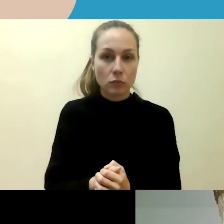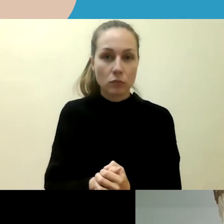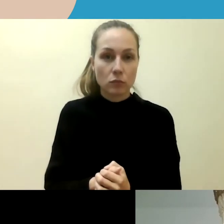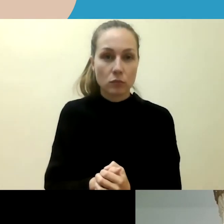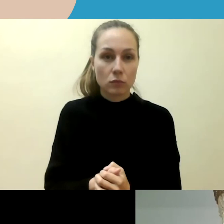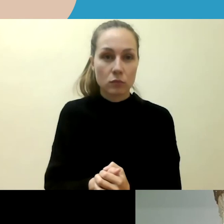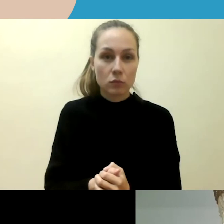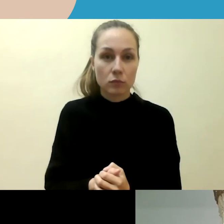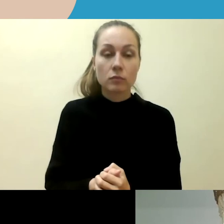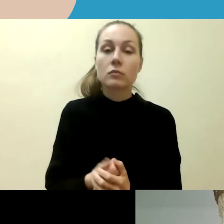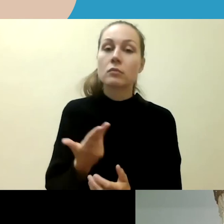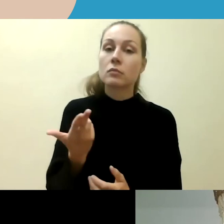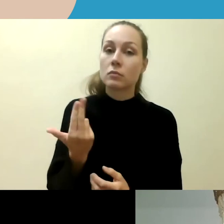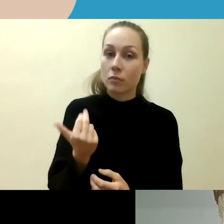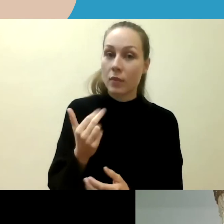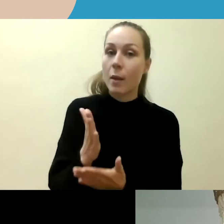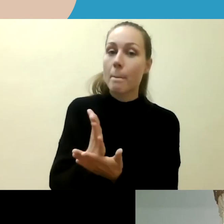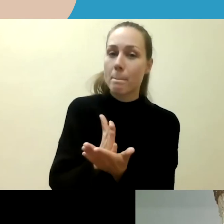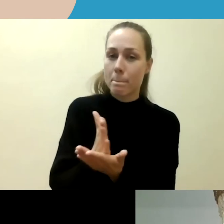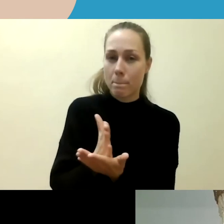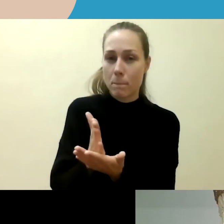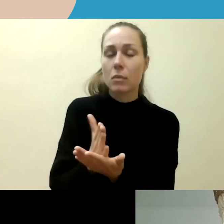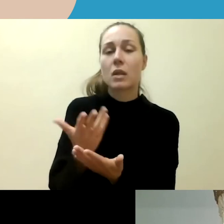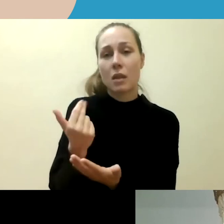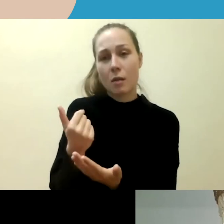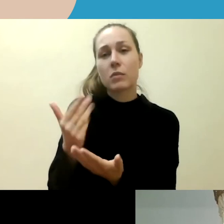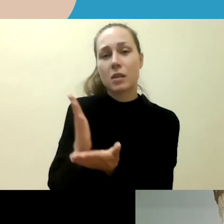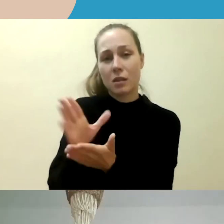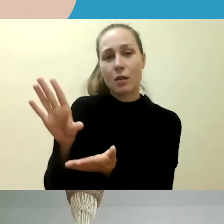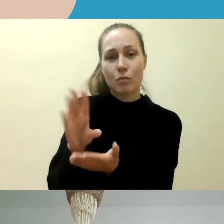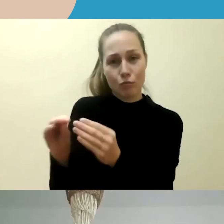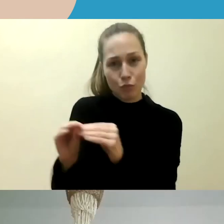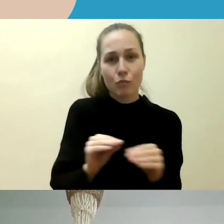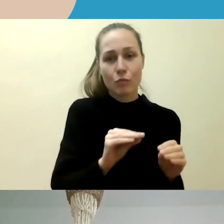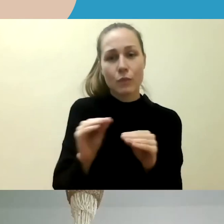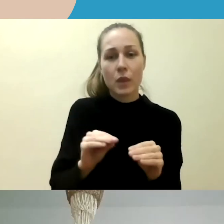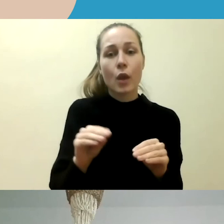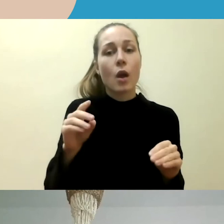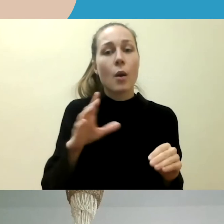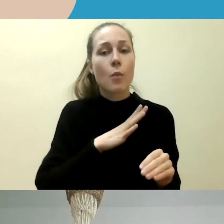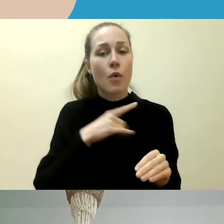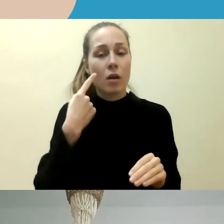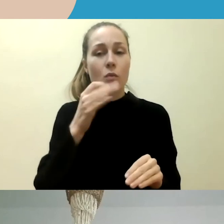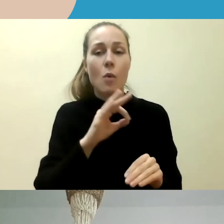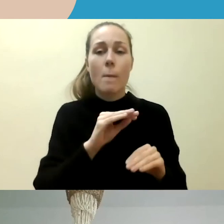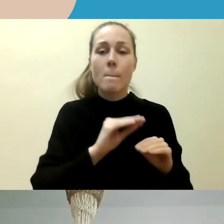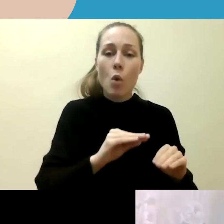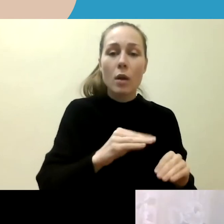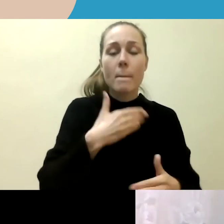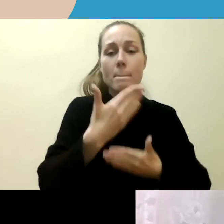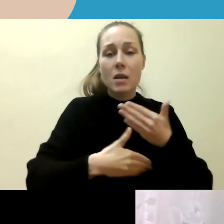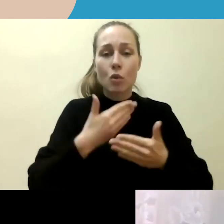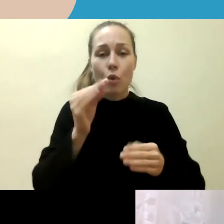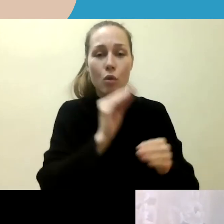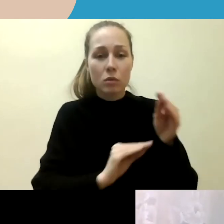Taip, tai tos praktikos yra perimamos ir tie, kur mokymai kalbėjo, metodologija buvo rengiama,